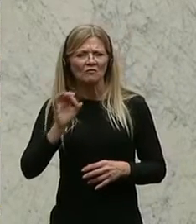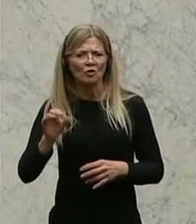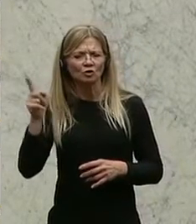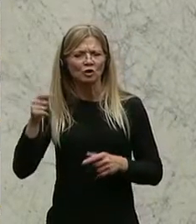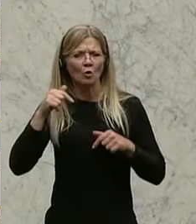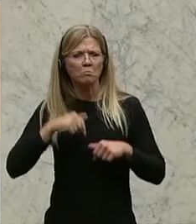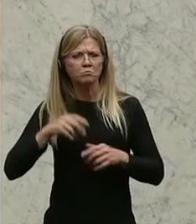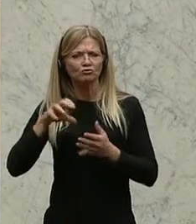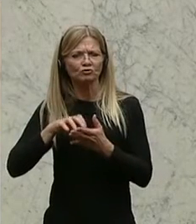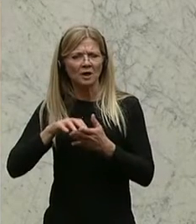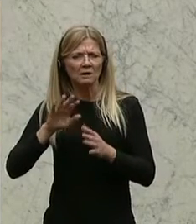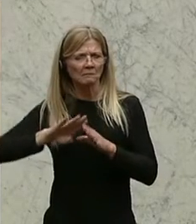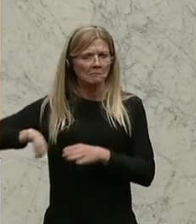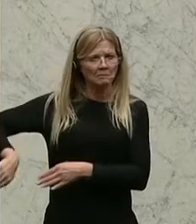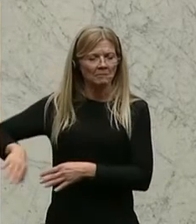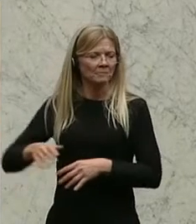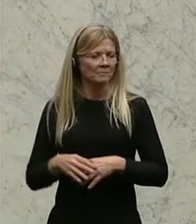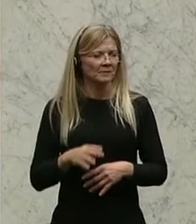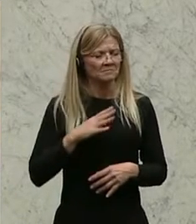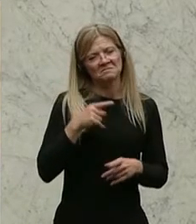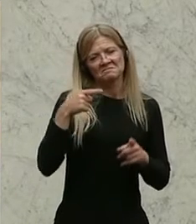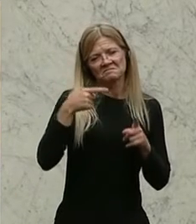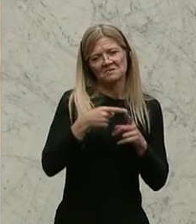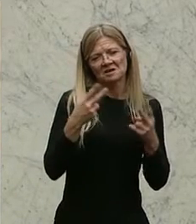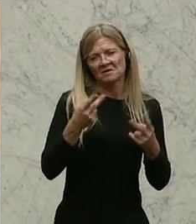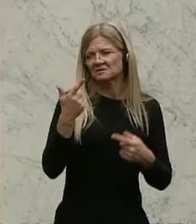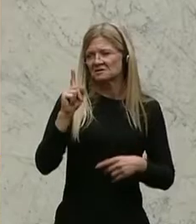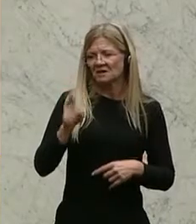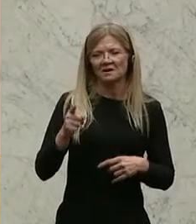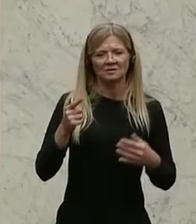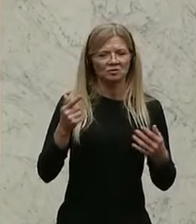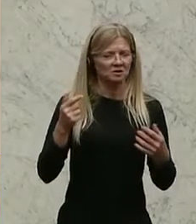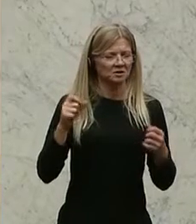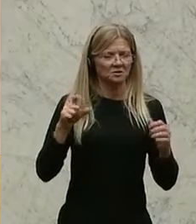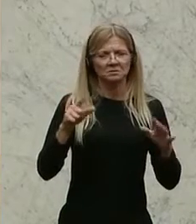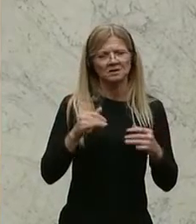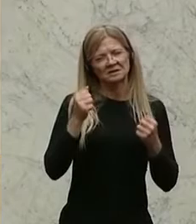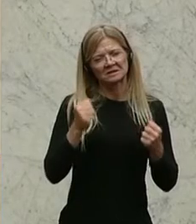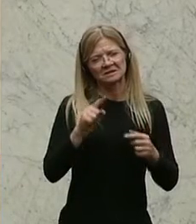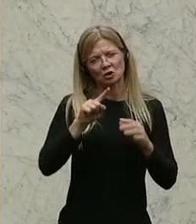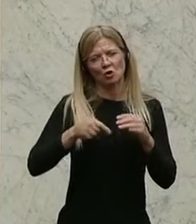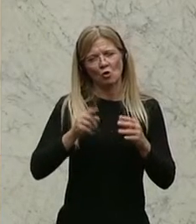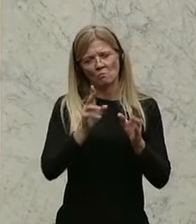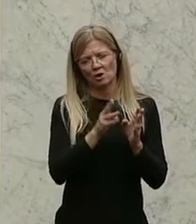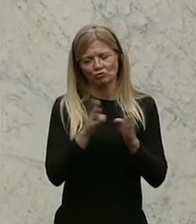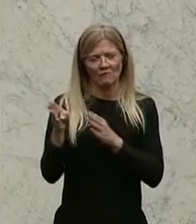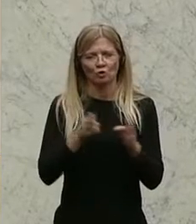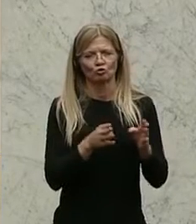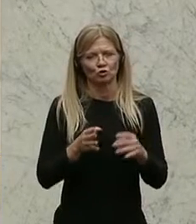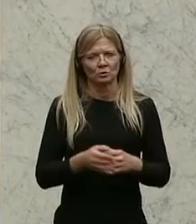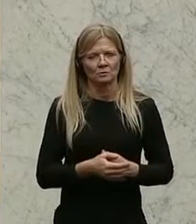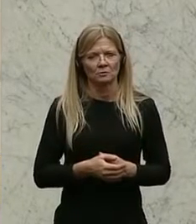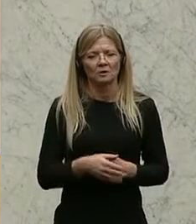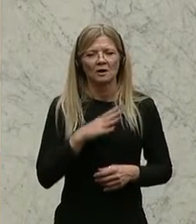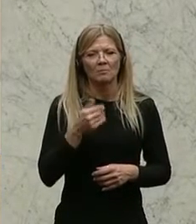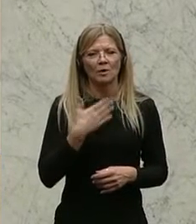ab. Hier dürfte zumindest beim Zielwert für 2017 der Bundesminister die Kommastelle verrutscht sein. Aber ich möchte